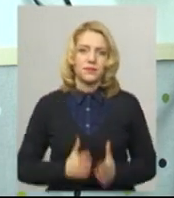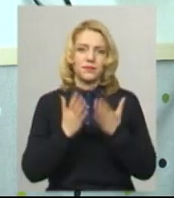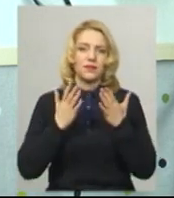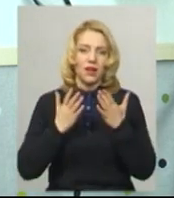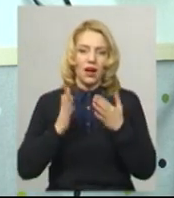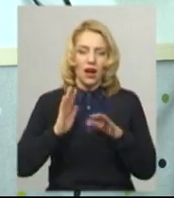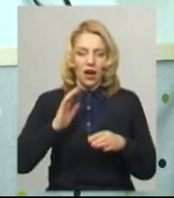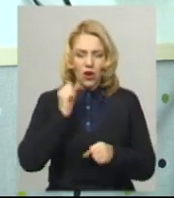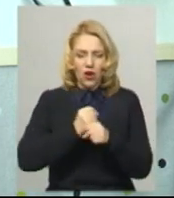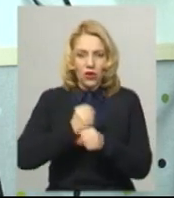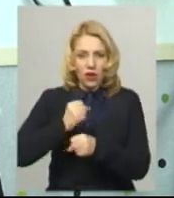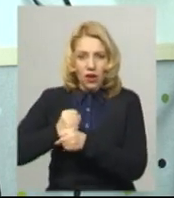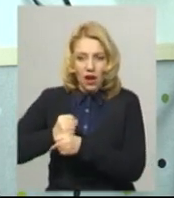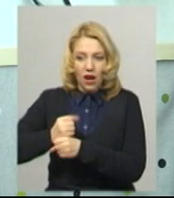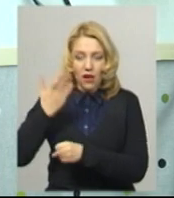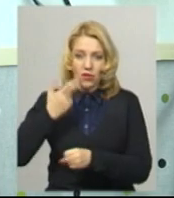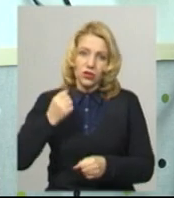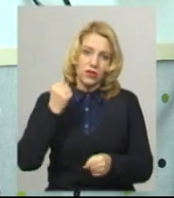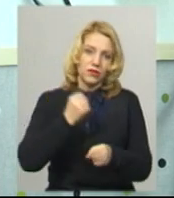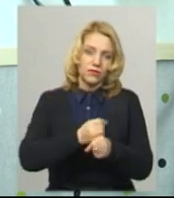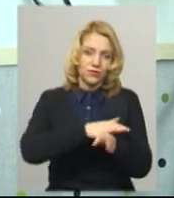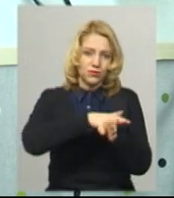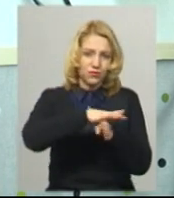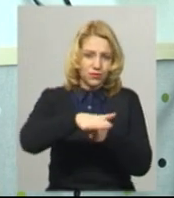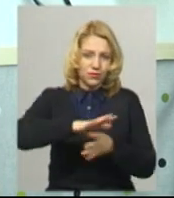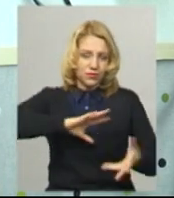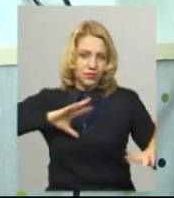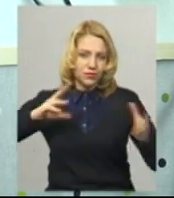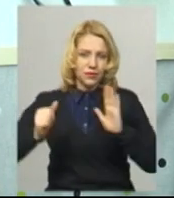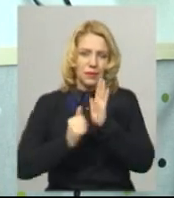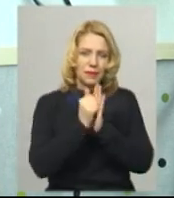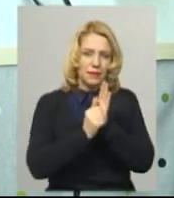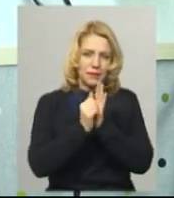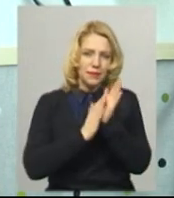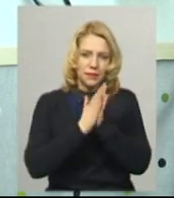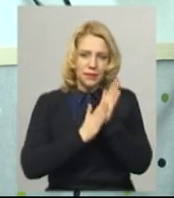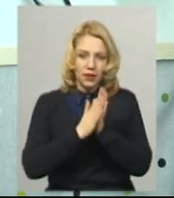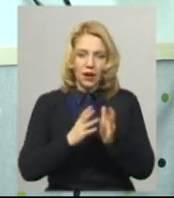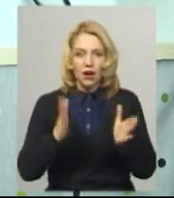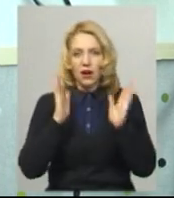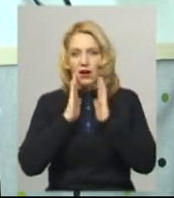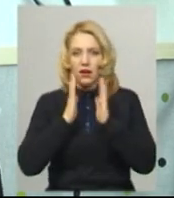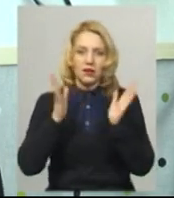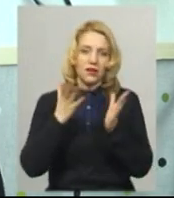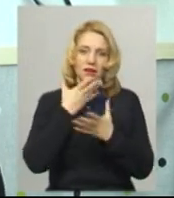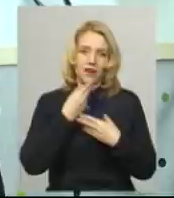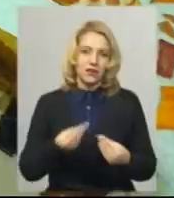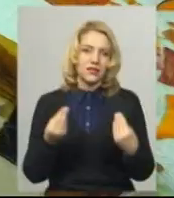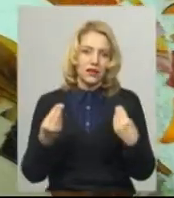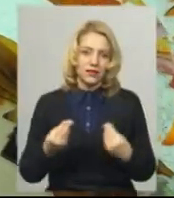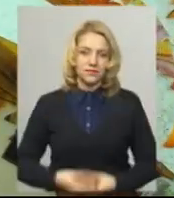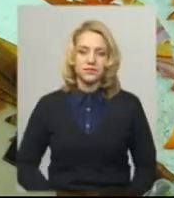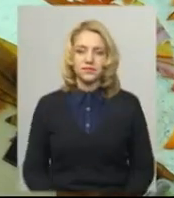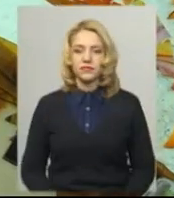робиш, робиш, а потім в кінці, коли зробимо, то відполіруємо, дивимося, боже, це ми зробили, така краса.